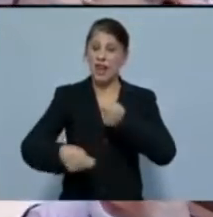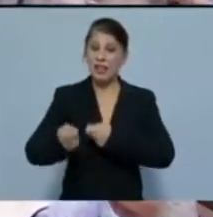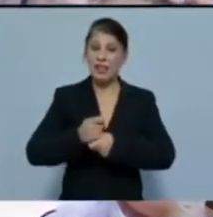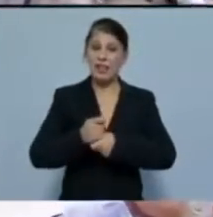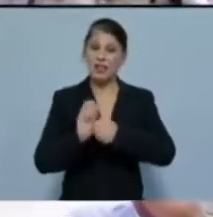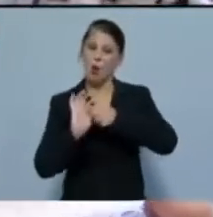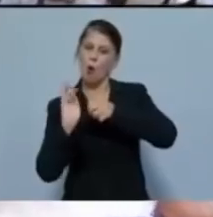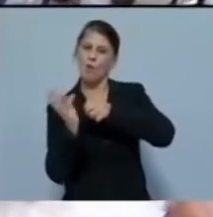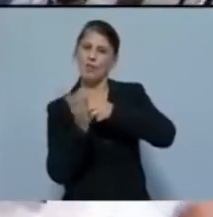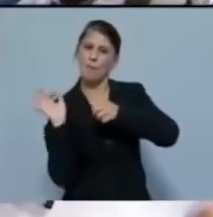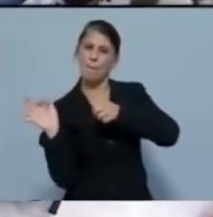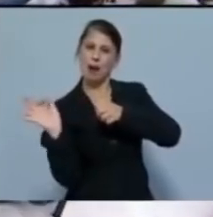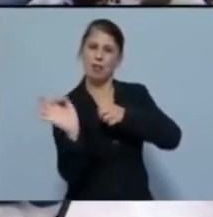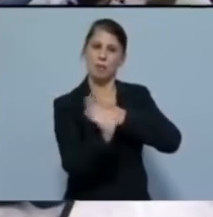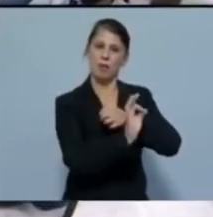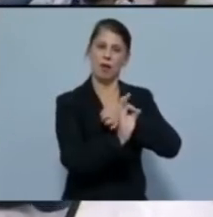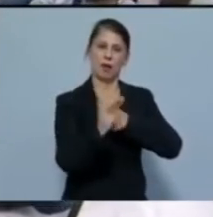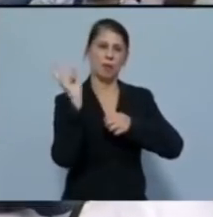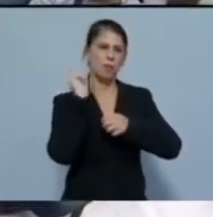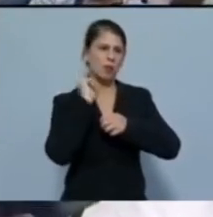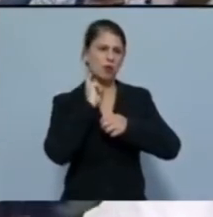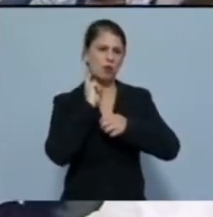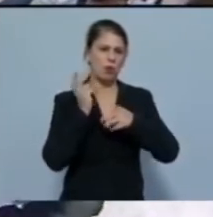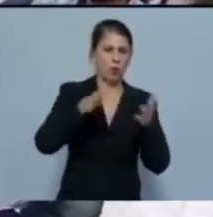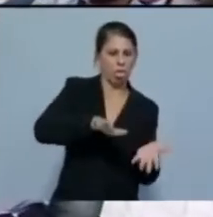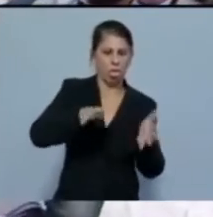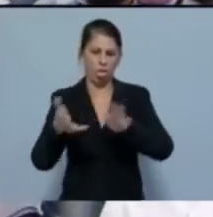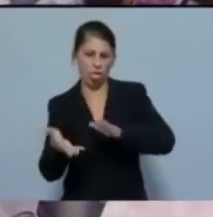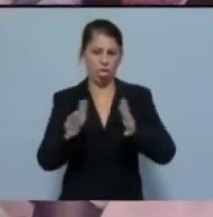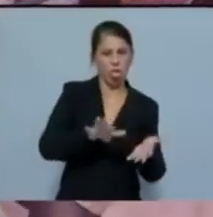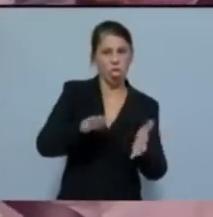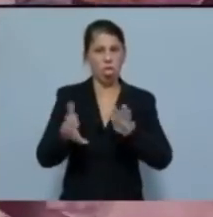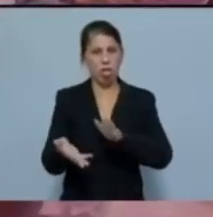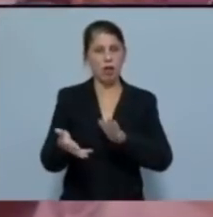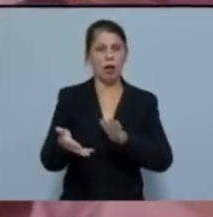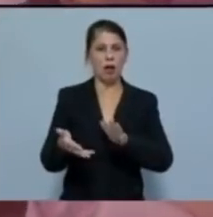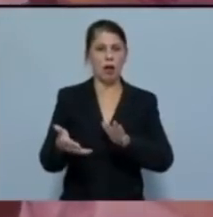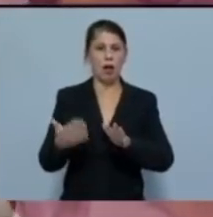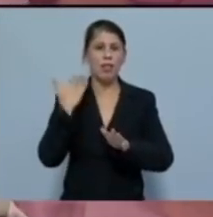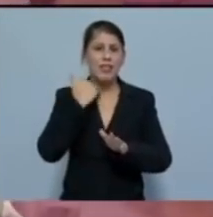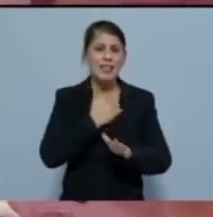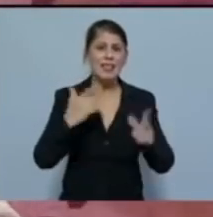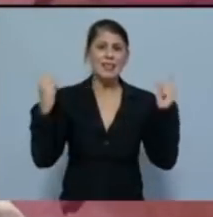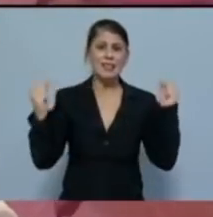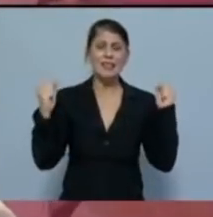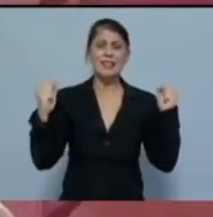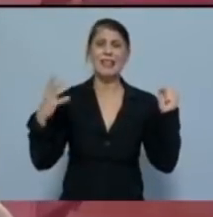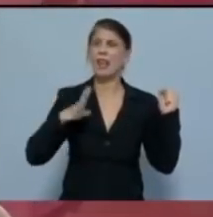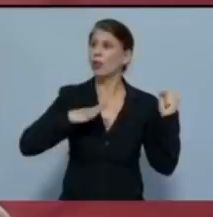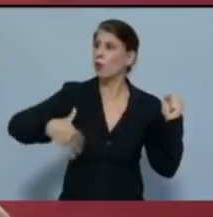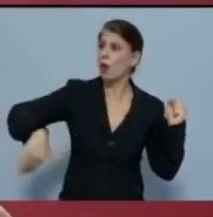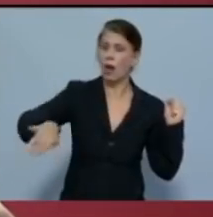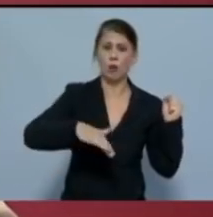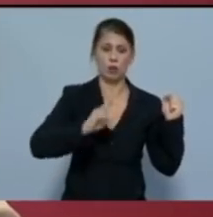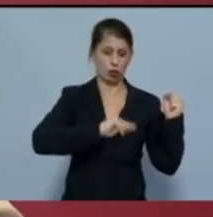πανδημίας, τα πρωτόκολλα λάστιχο, η θυσία της υγείας του λαού στο βωμό των κερδών μιας